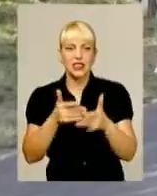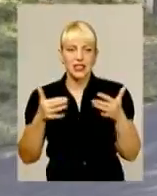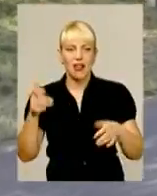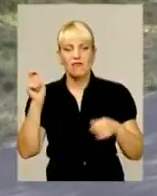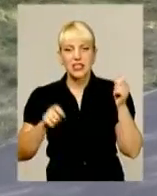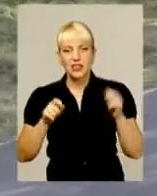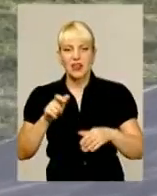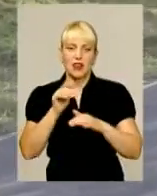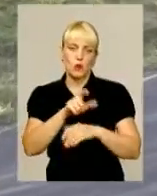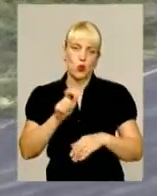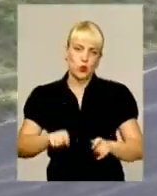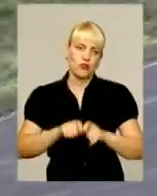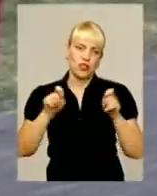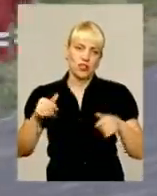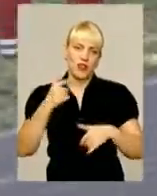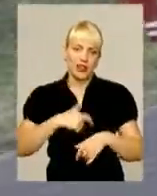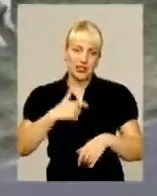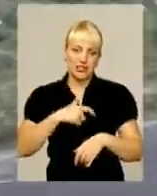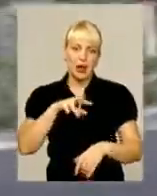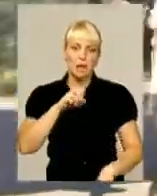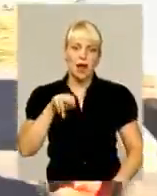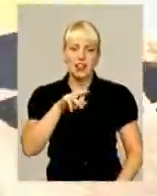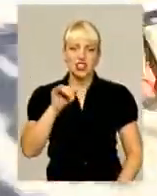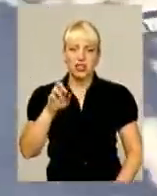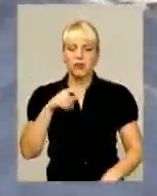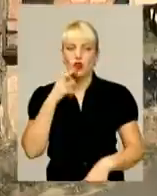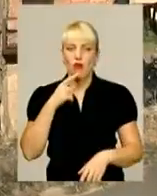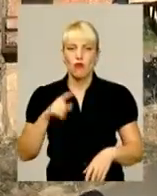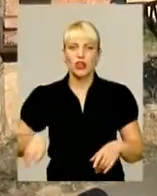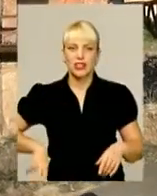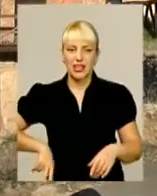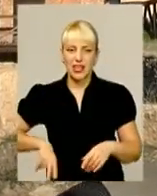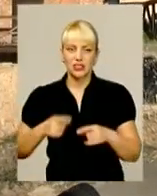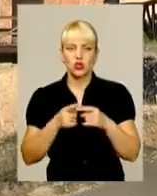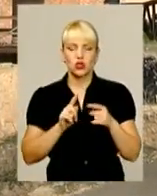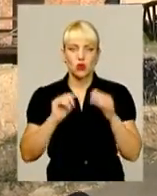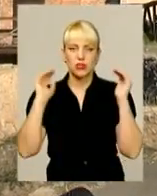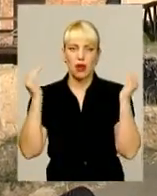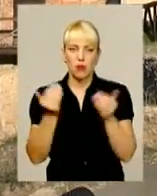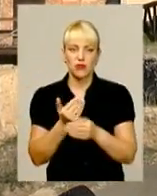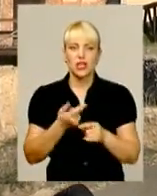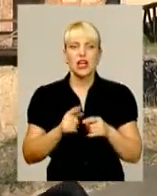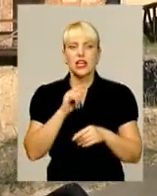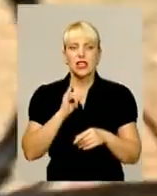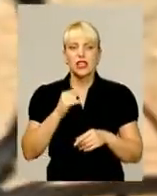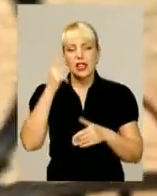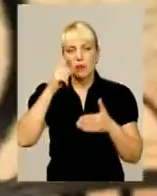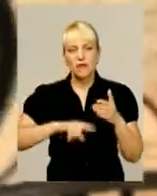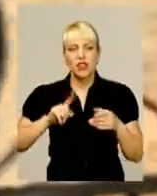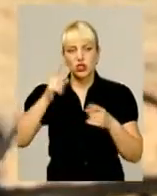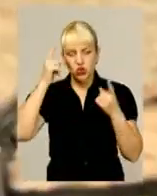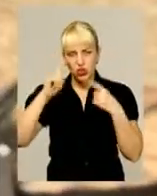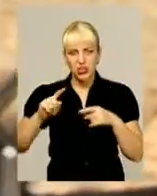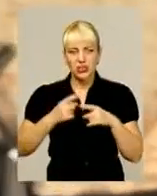фестивалям люди відкривають для себе миджибіж, каже директор заповідника Олег Погорілиць, та запевняє, ідею Хмельницької асоціації